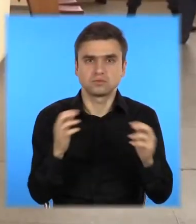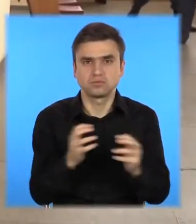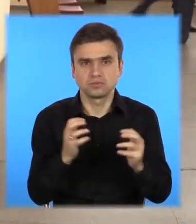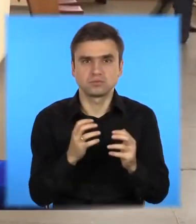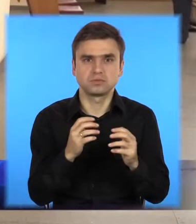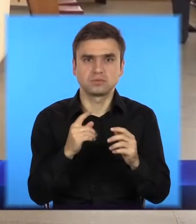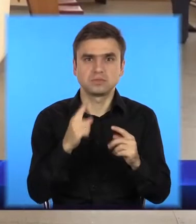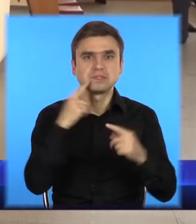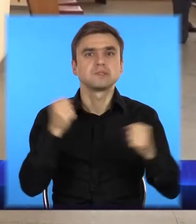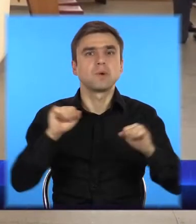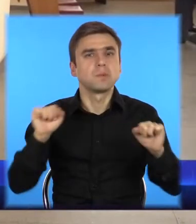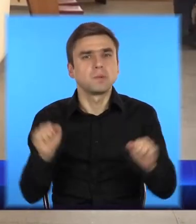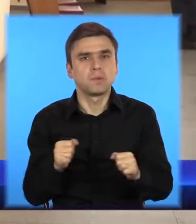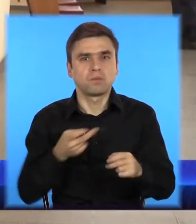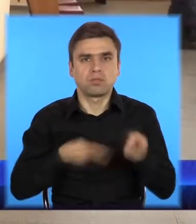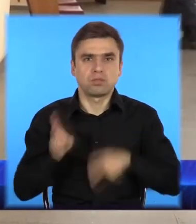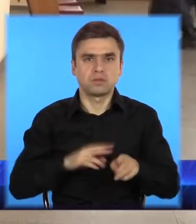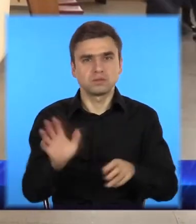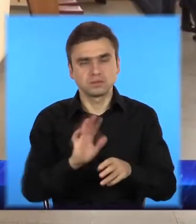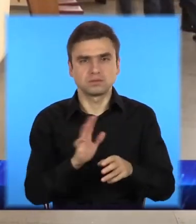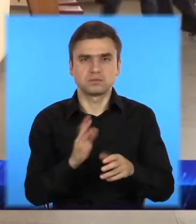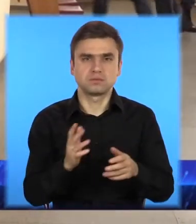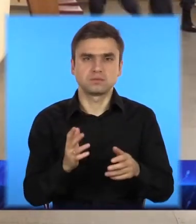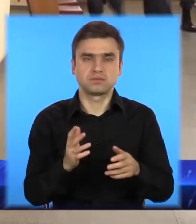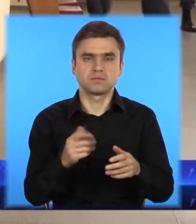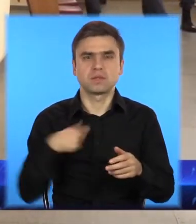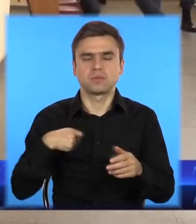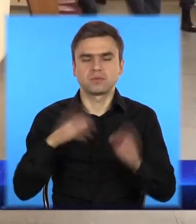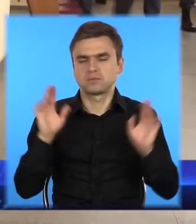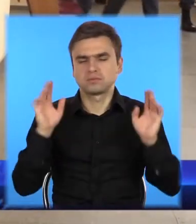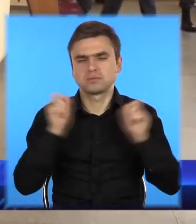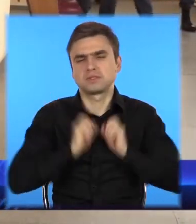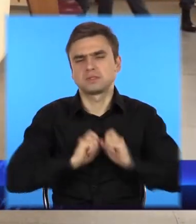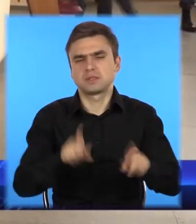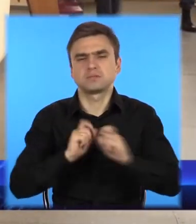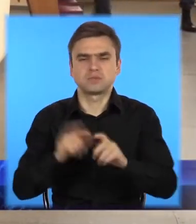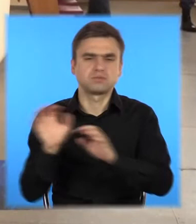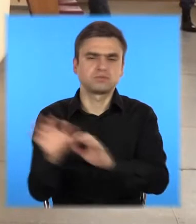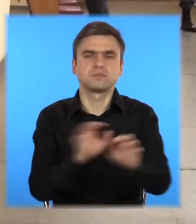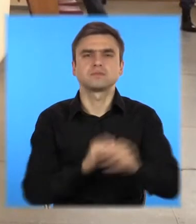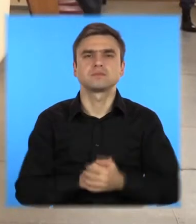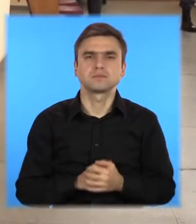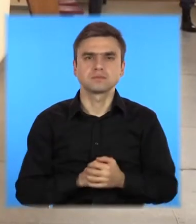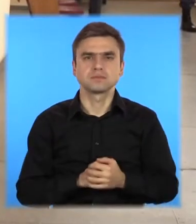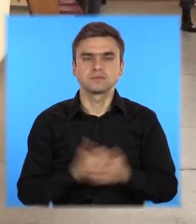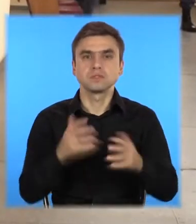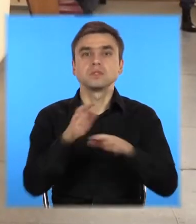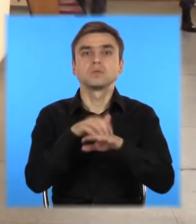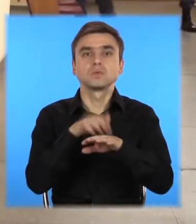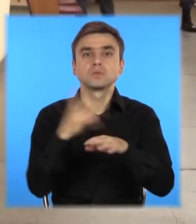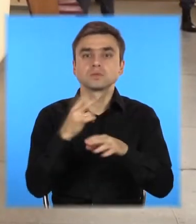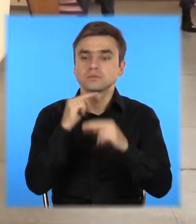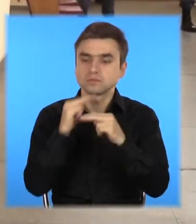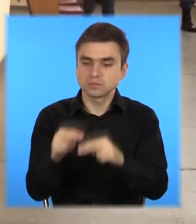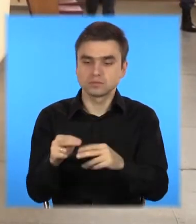Депутати котів частиною екосистемою міськради, тобто равноправими вільними жителями. Разрешити їм жити в підвалах домів, не